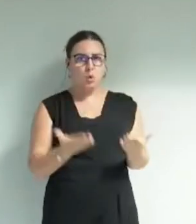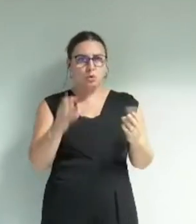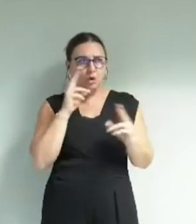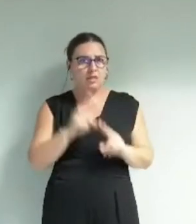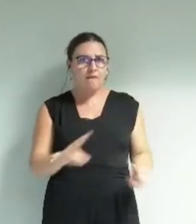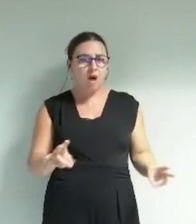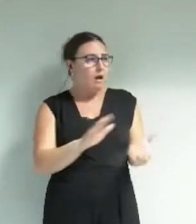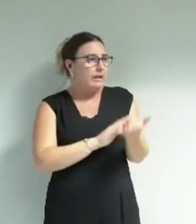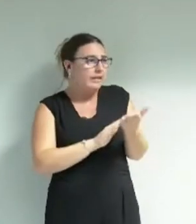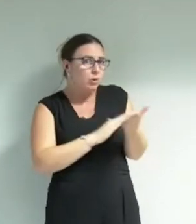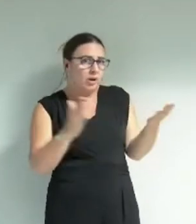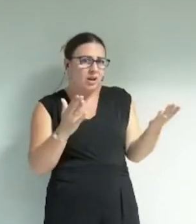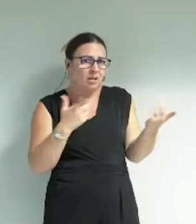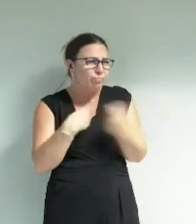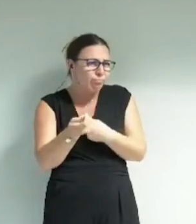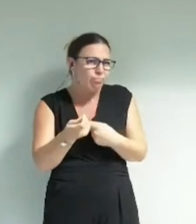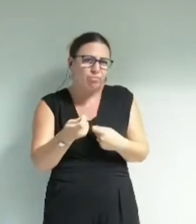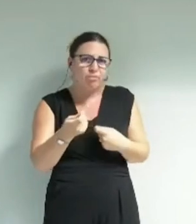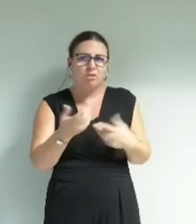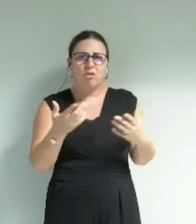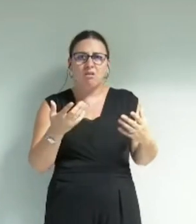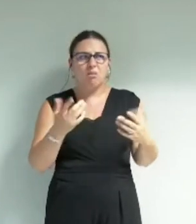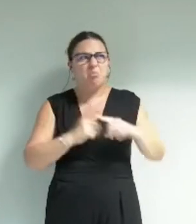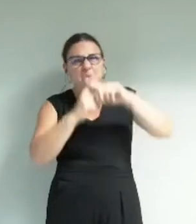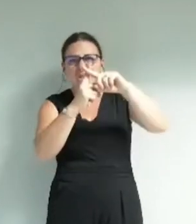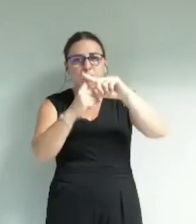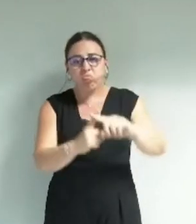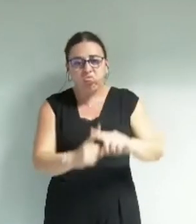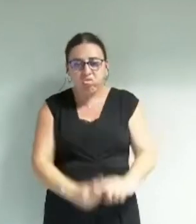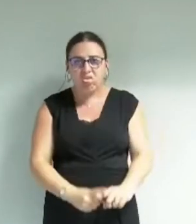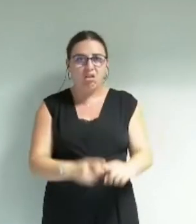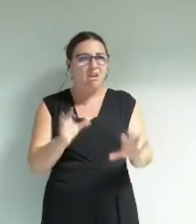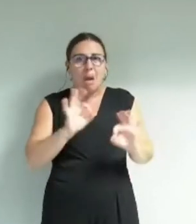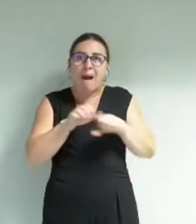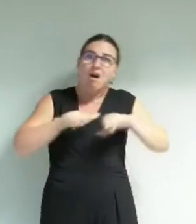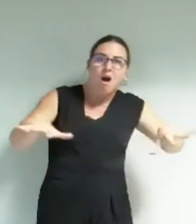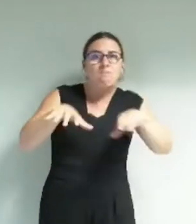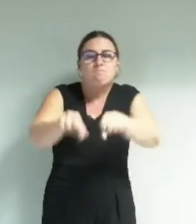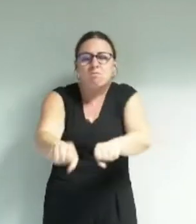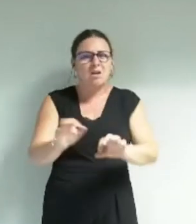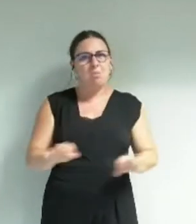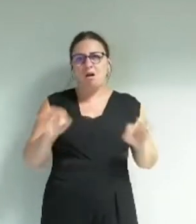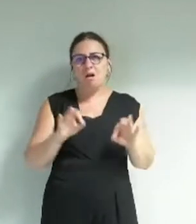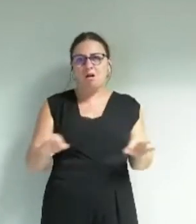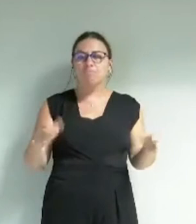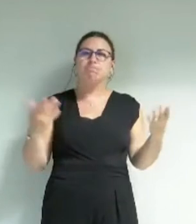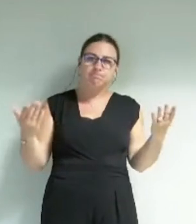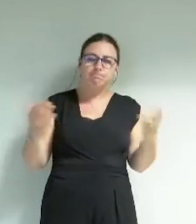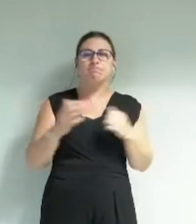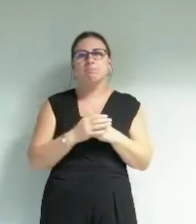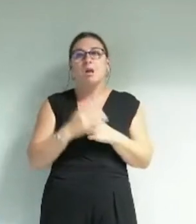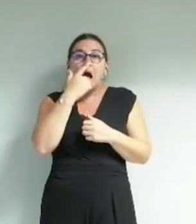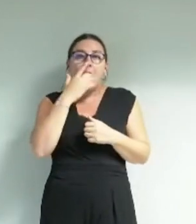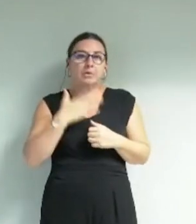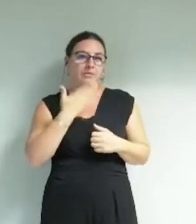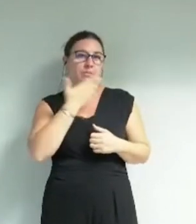écoutez ça prend pas ça imprègne pas donc voilà c'est tout ce qu'on dit donc je crois qu'il serait utile et sage d